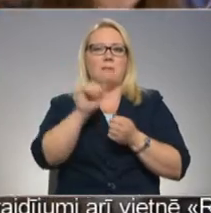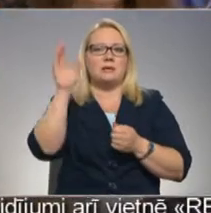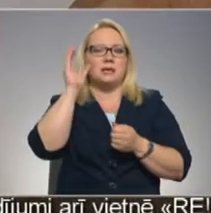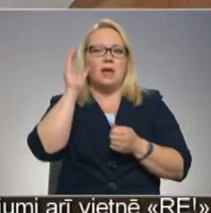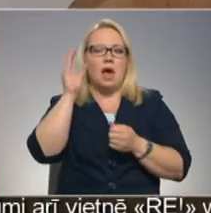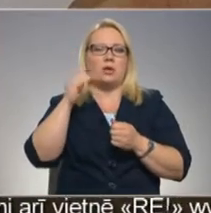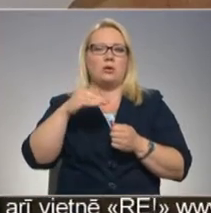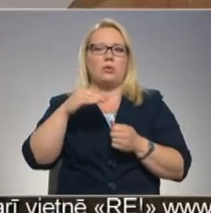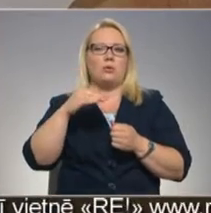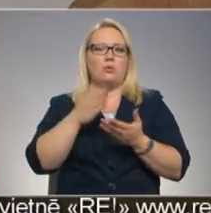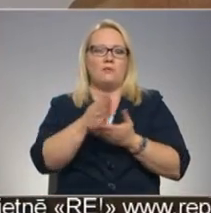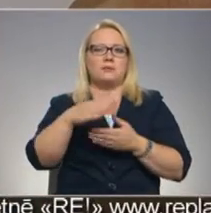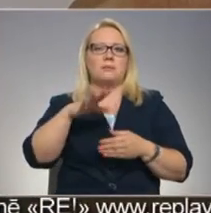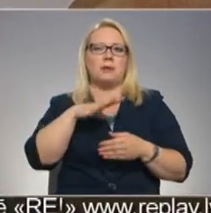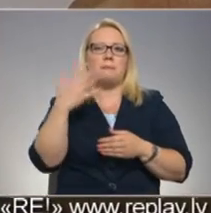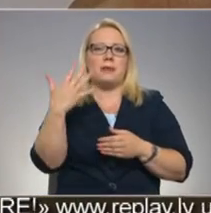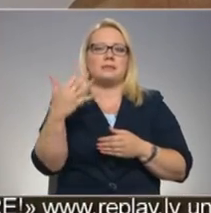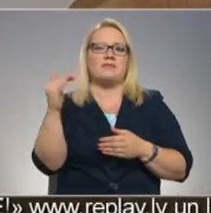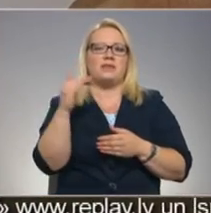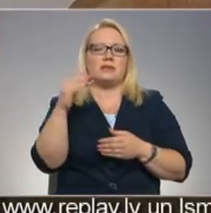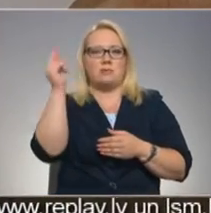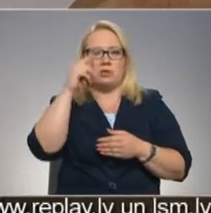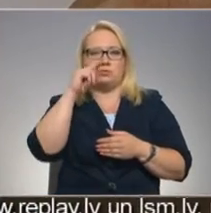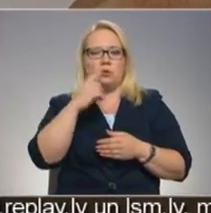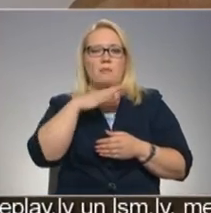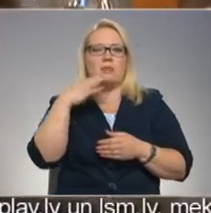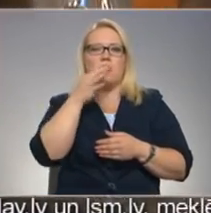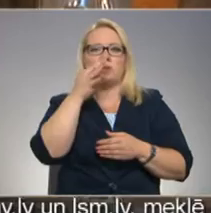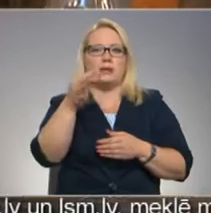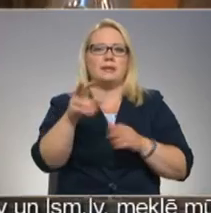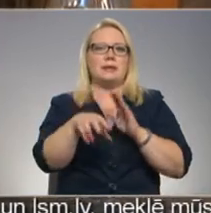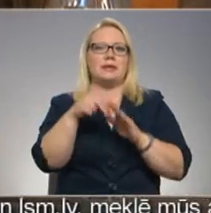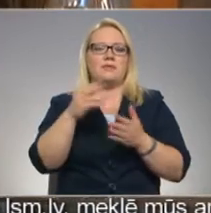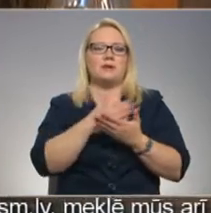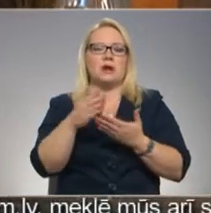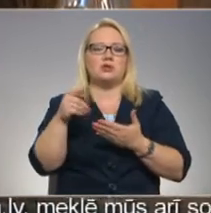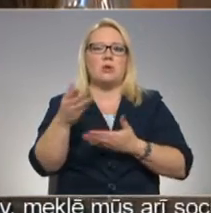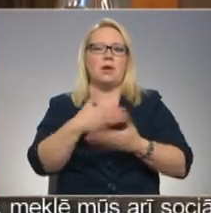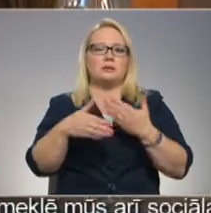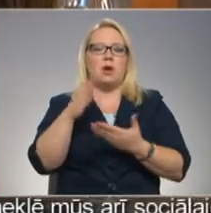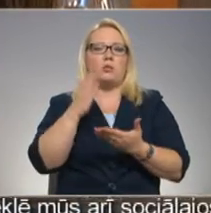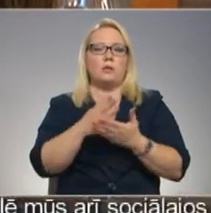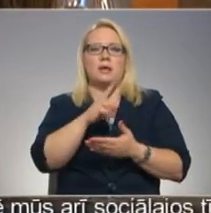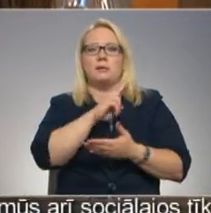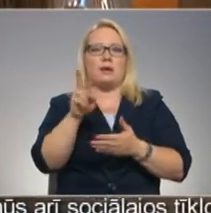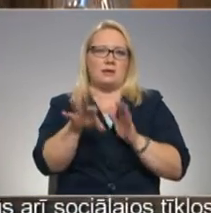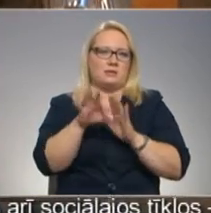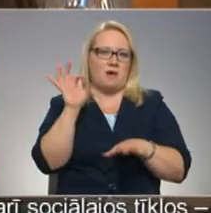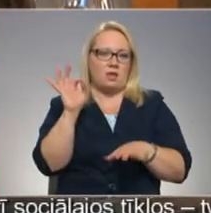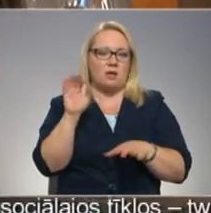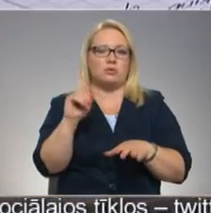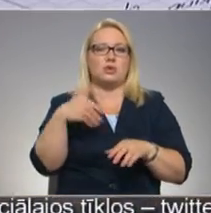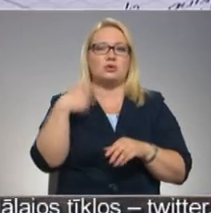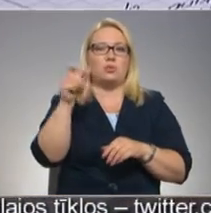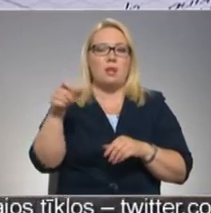nedēļā bijušas piecas fizikas mācības stundas, bet daudzi no viņiem teica, izvēles kārtā šo eksāmenu noteikti neizvēlētos. Ir